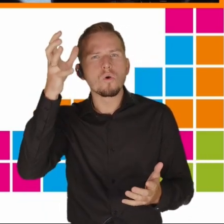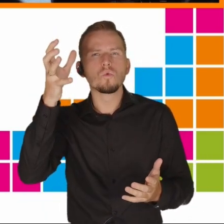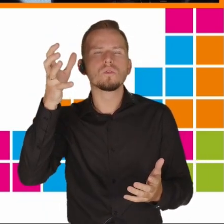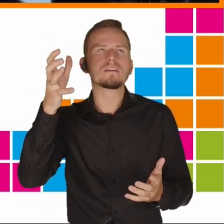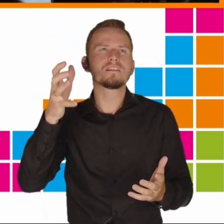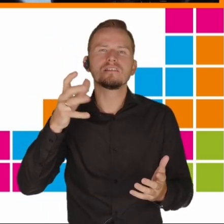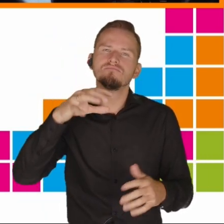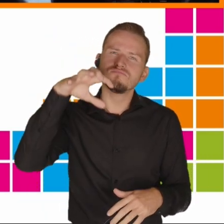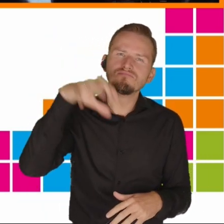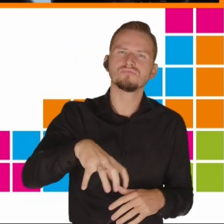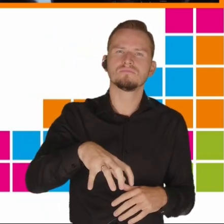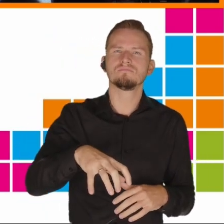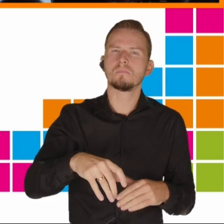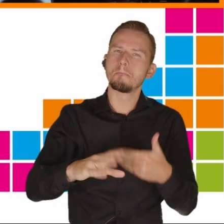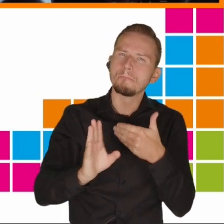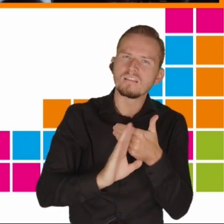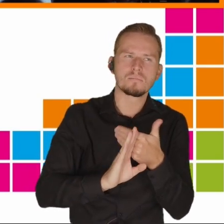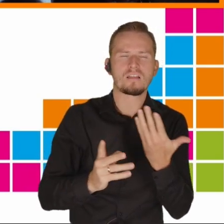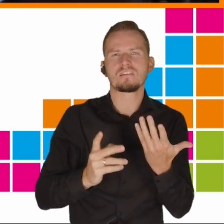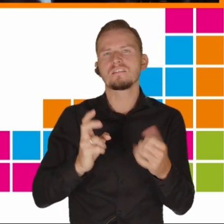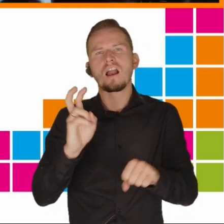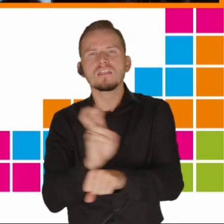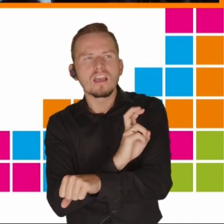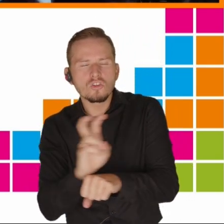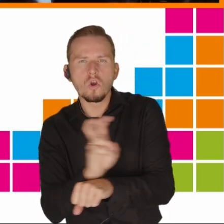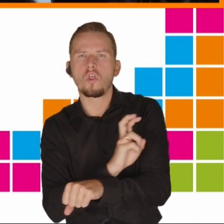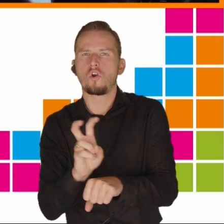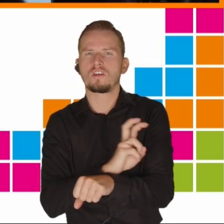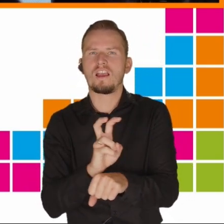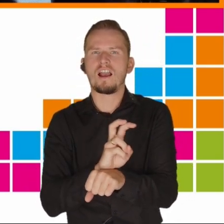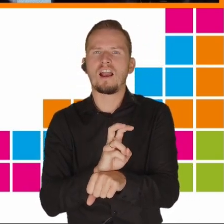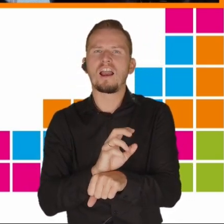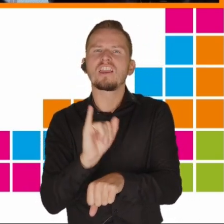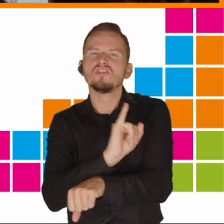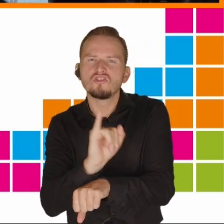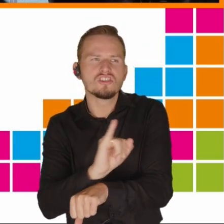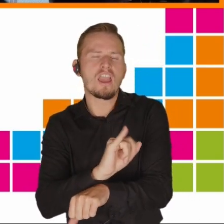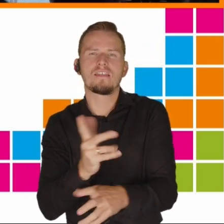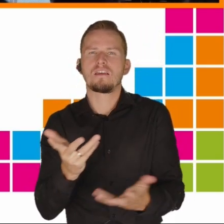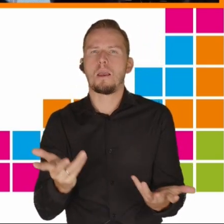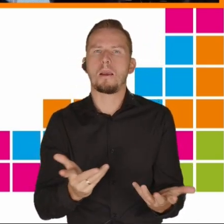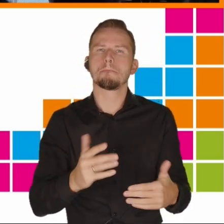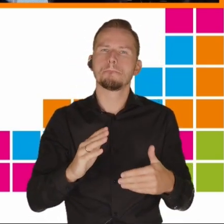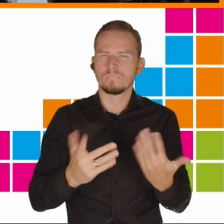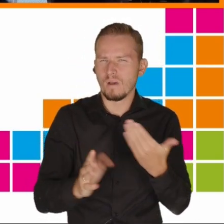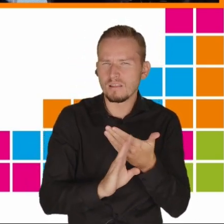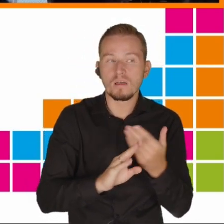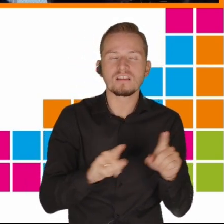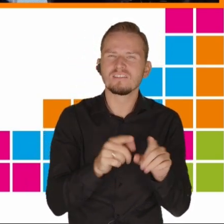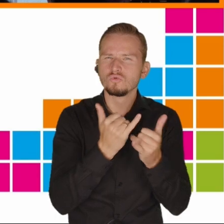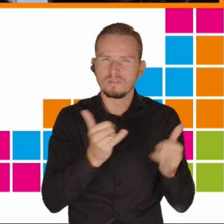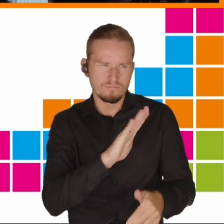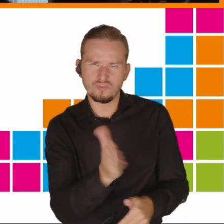.in. w technologiach, inżynierii, matematyce i przedmiotach